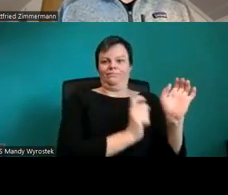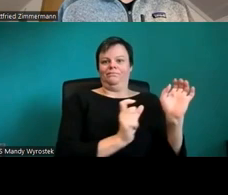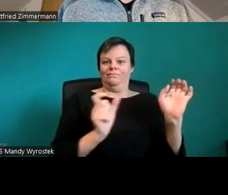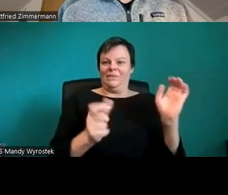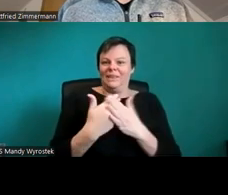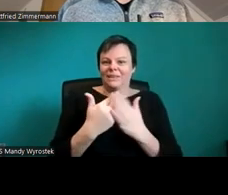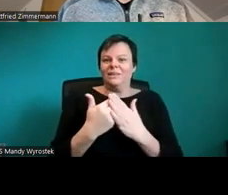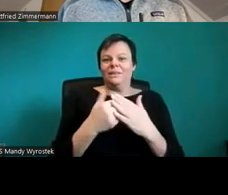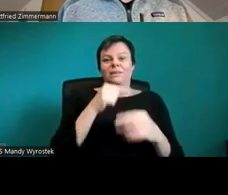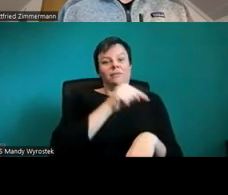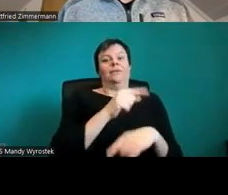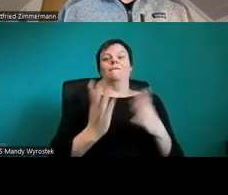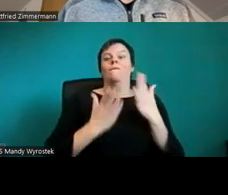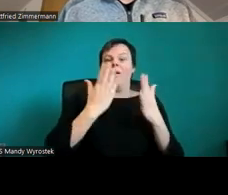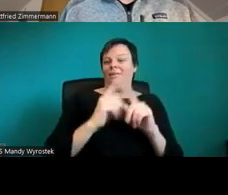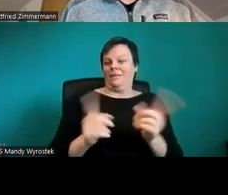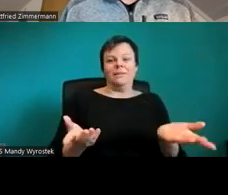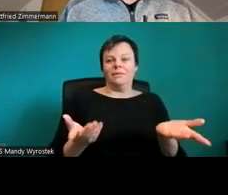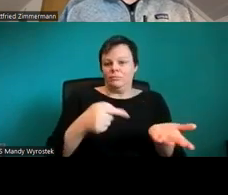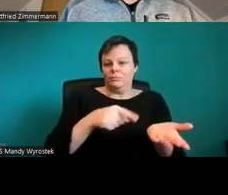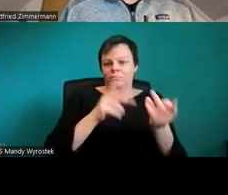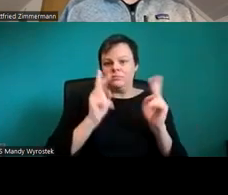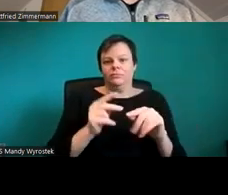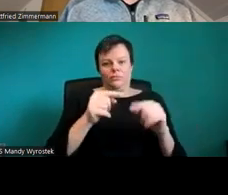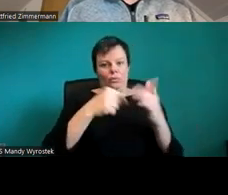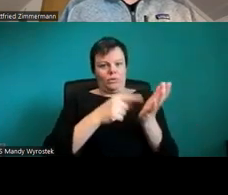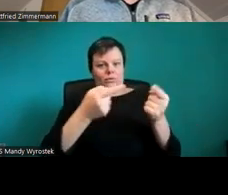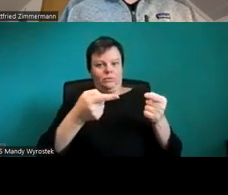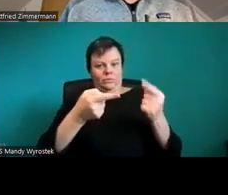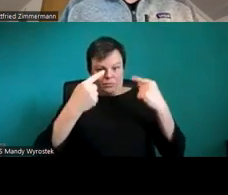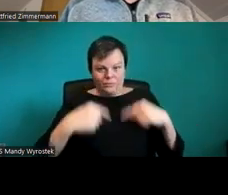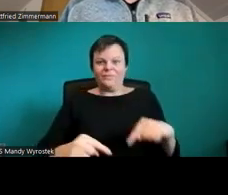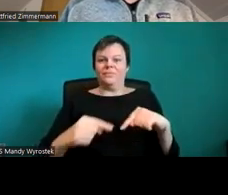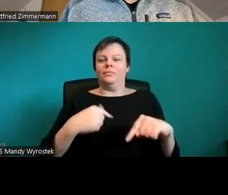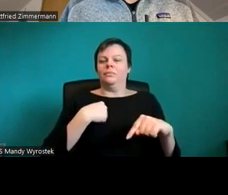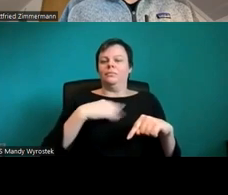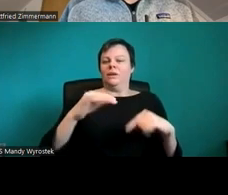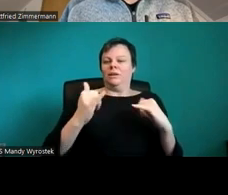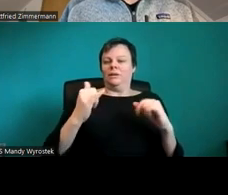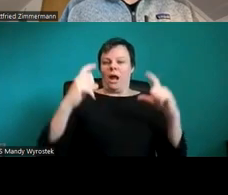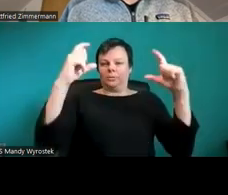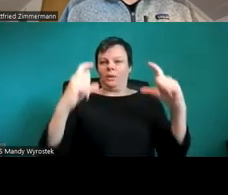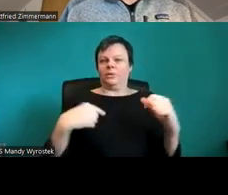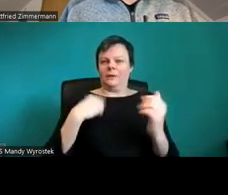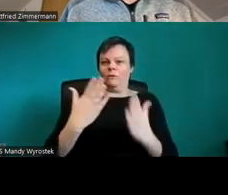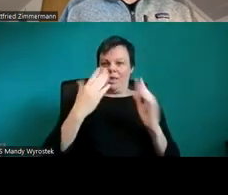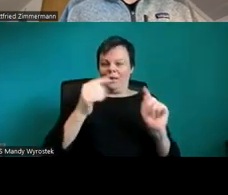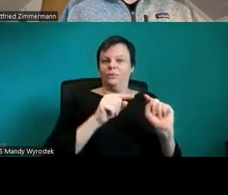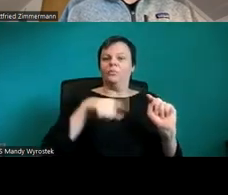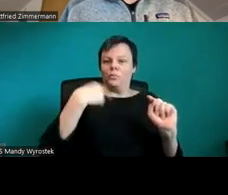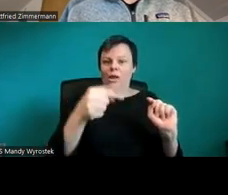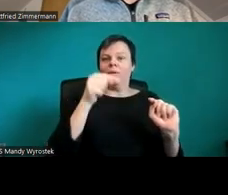Absätze vorlesen und jetzt kann ich wirklich auch die Inhalte mir vorlesen lassen. Aufzählungszeichen. Americans with Disabilities Act.